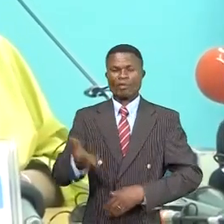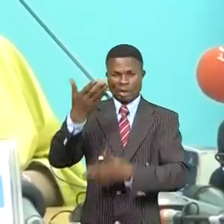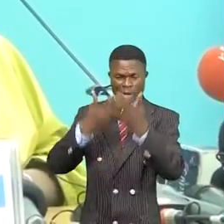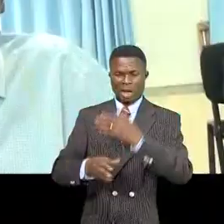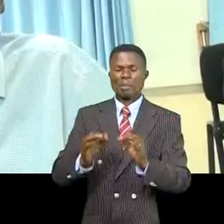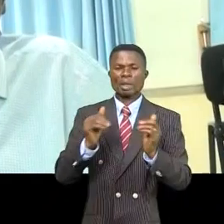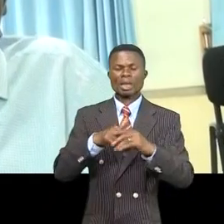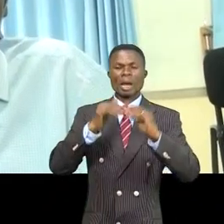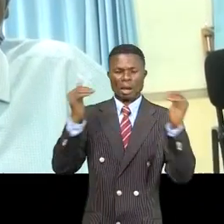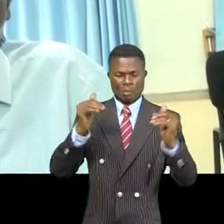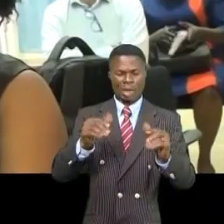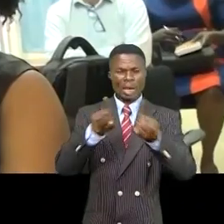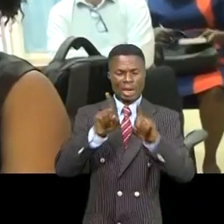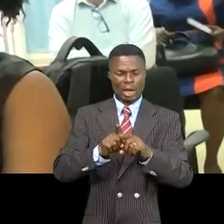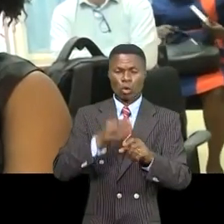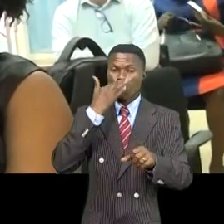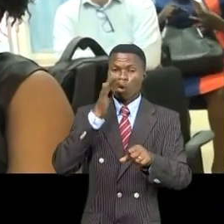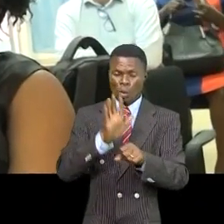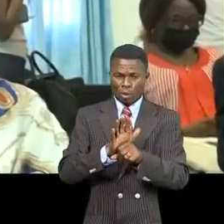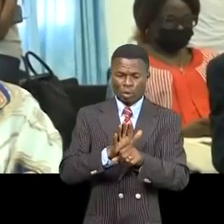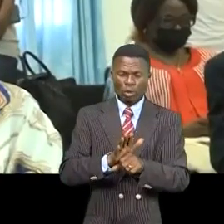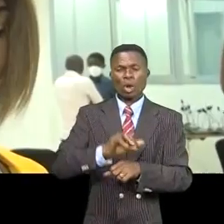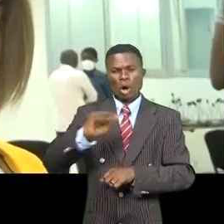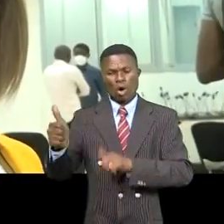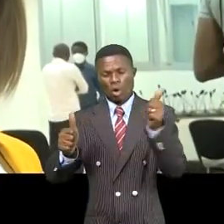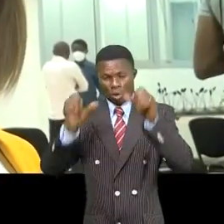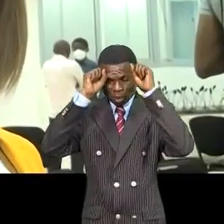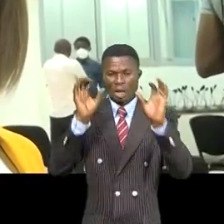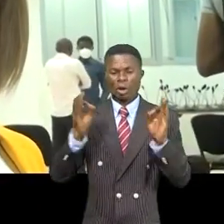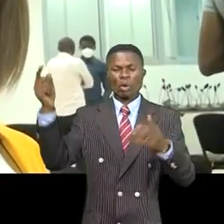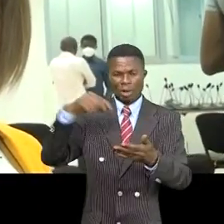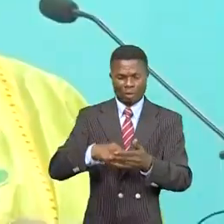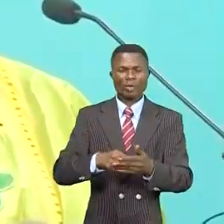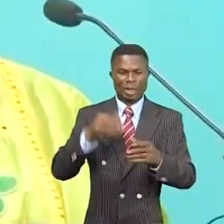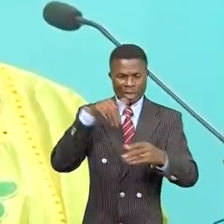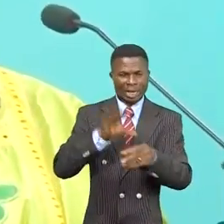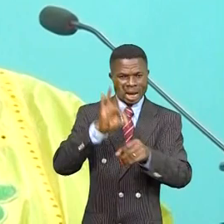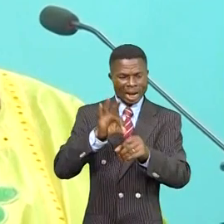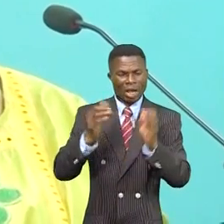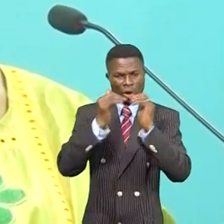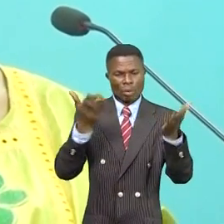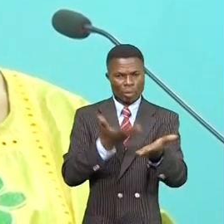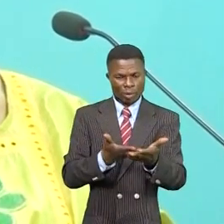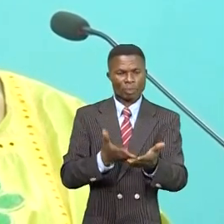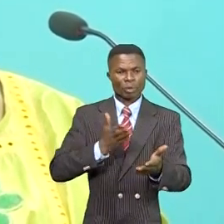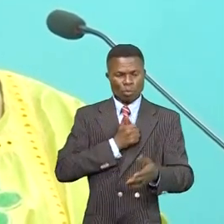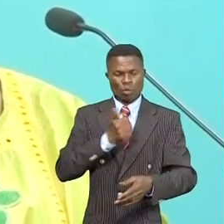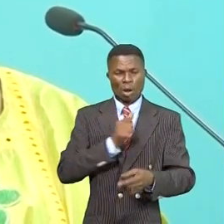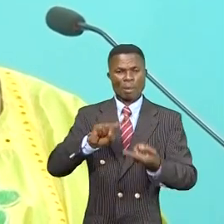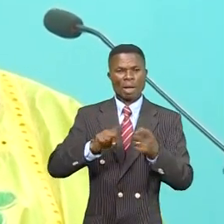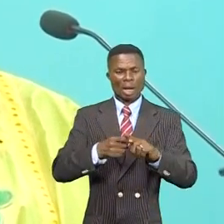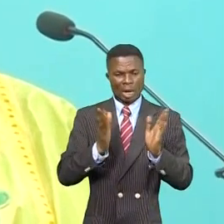pour les prochaines. S'agissant de son emport à la femme, Mme Keïta Bitu précise. Moi-même et mes collaborateurs et